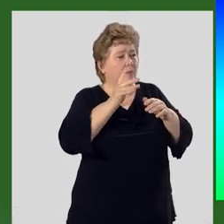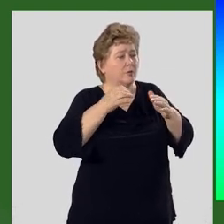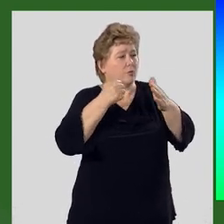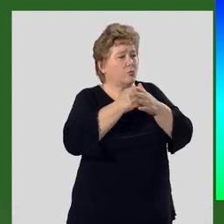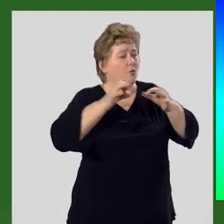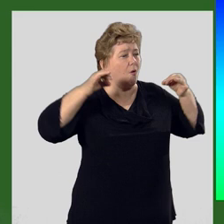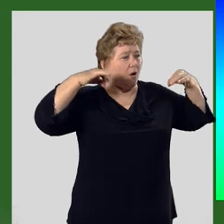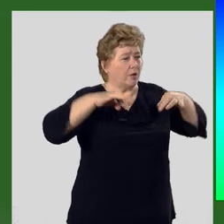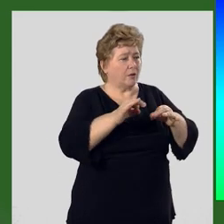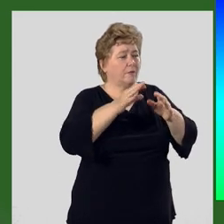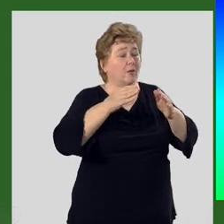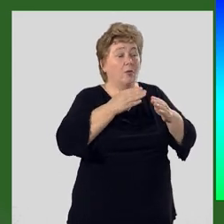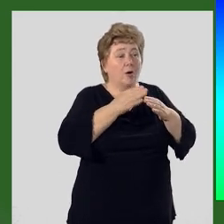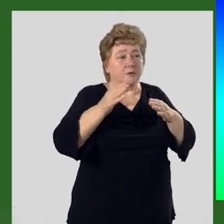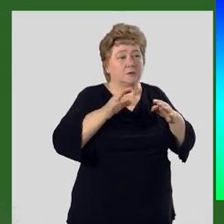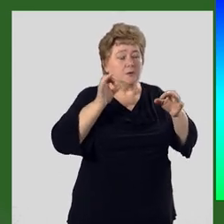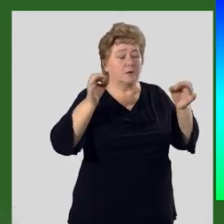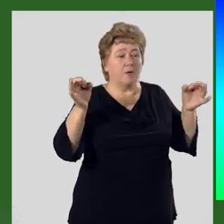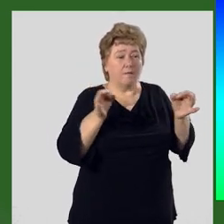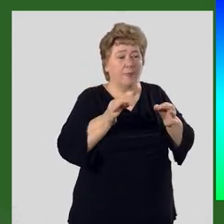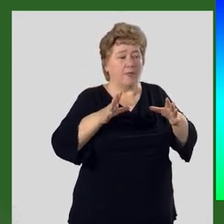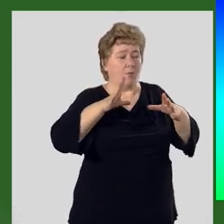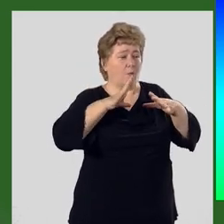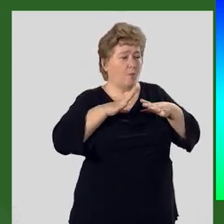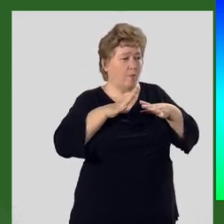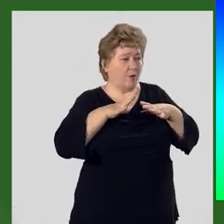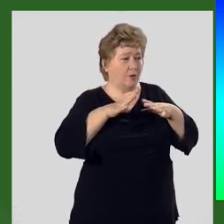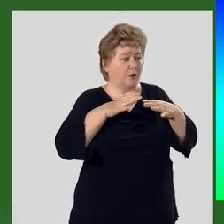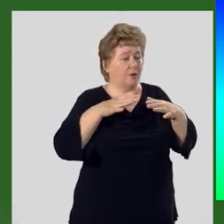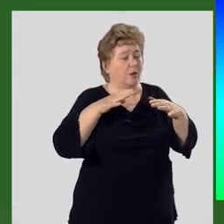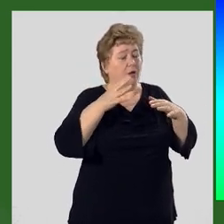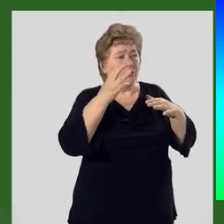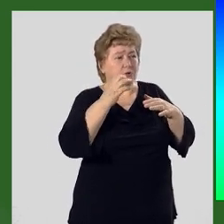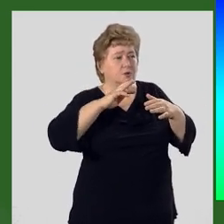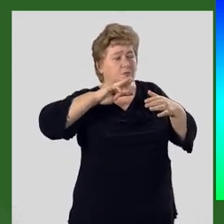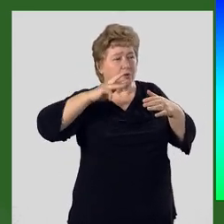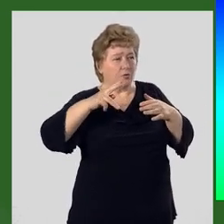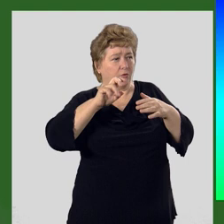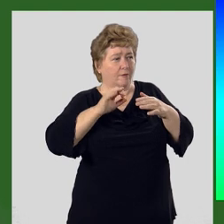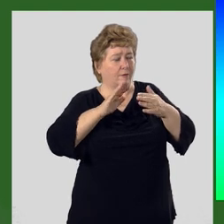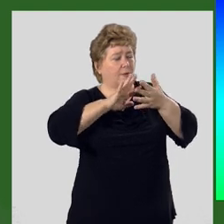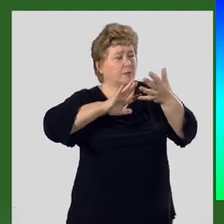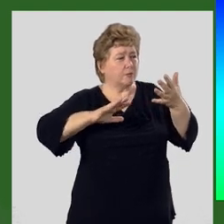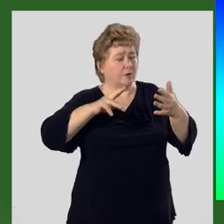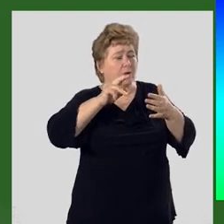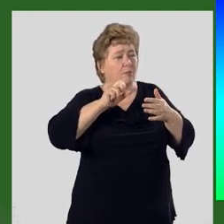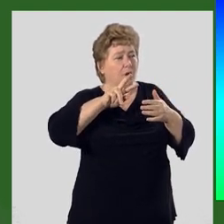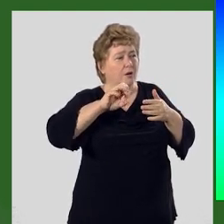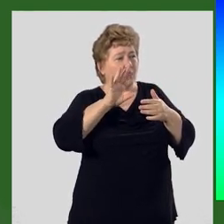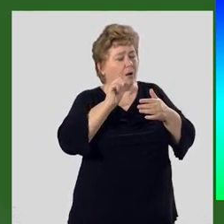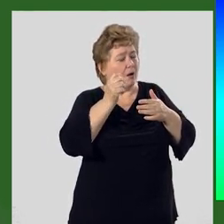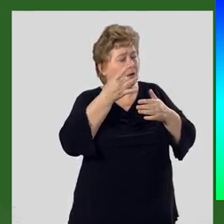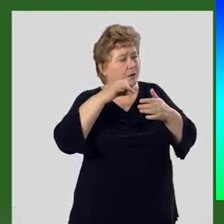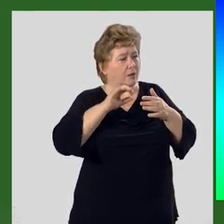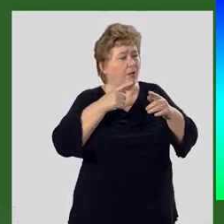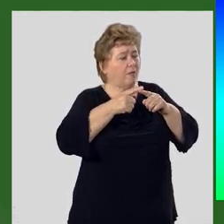далеко, но отдельные водоемы уже существовали. Еще 400 миллионов лет длился палеоархей. В